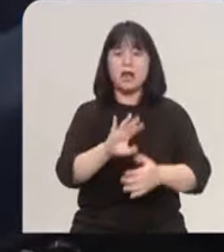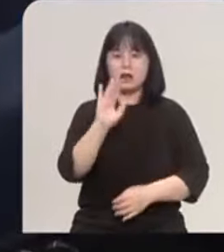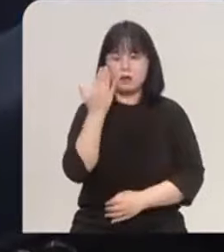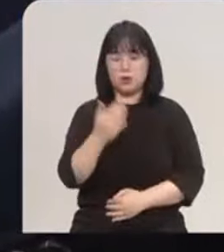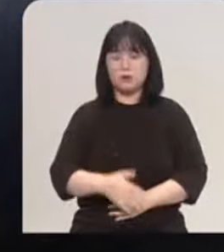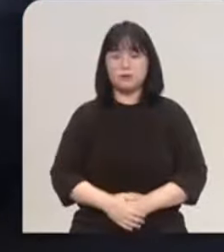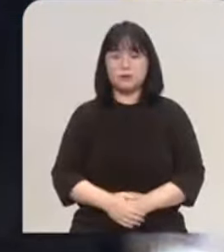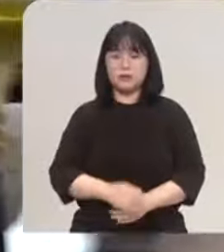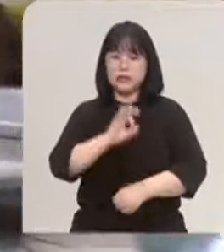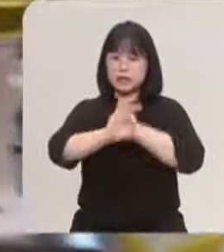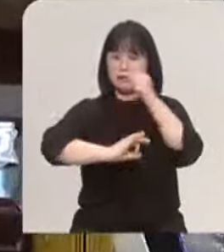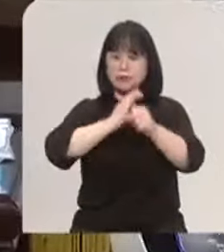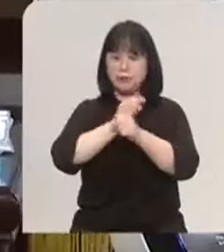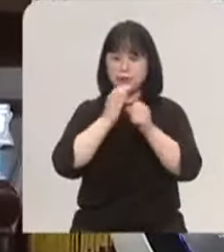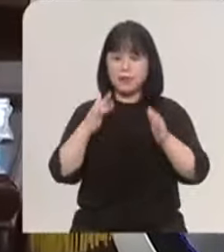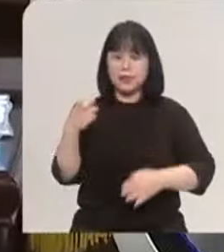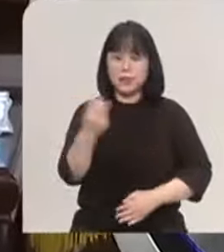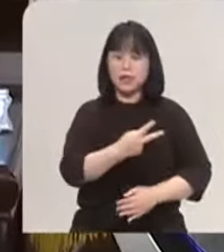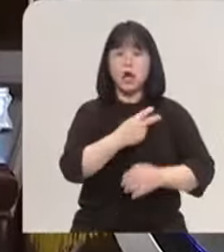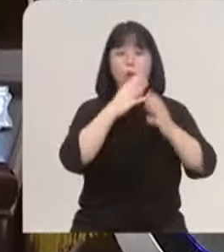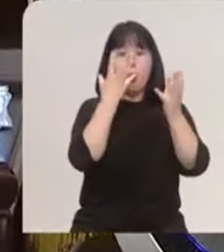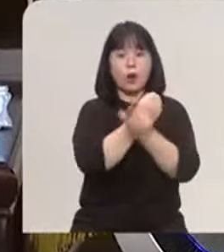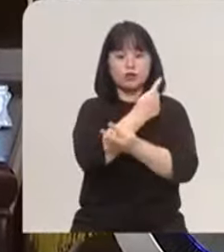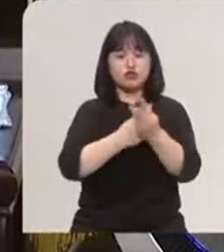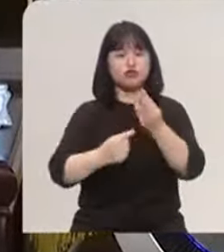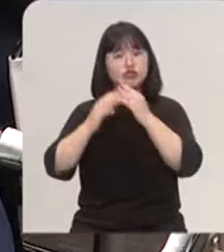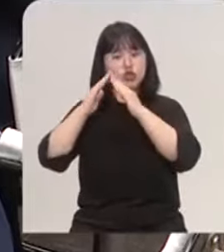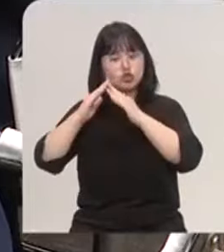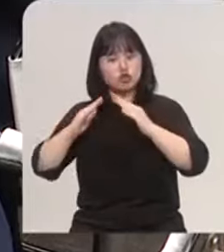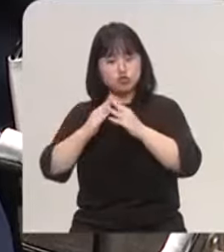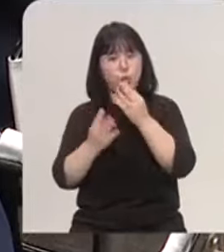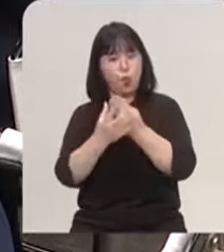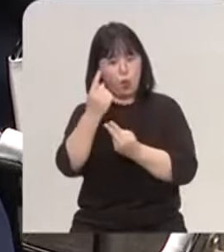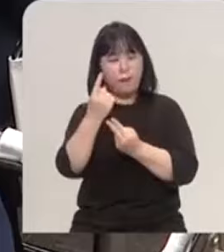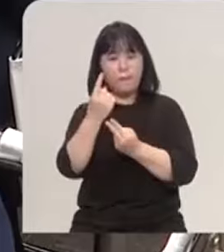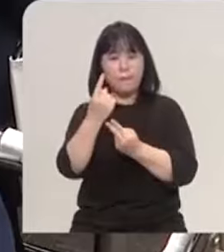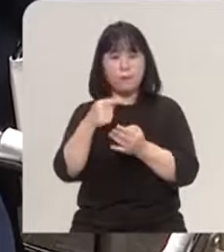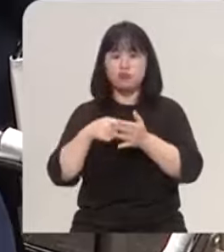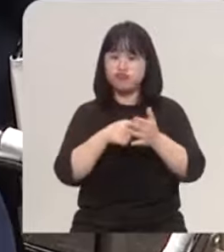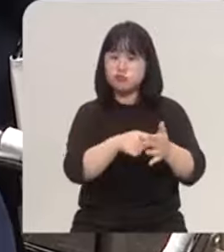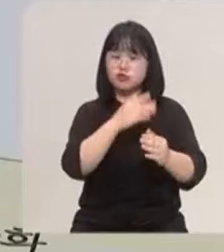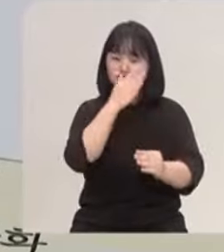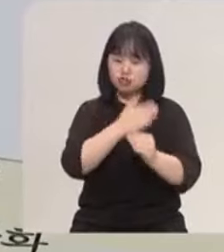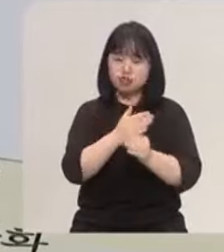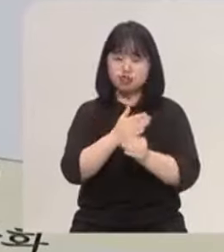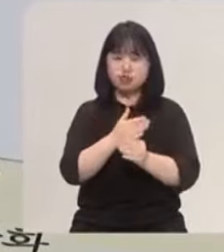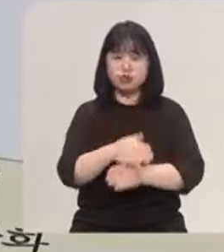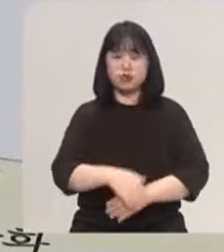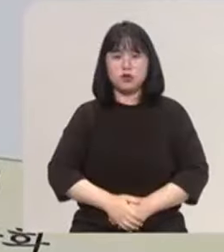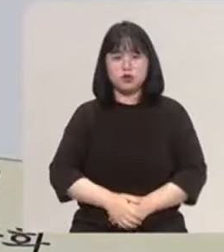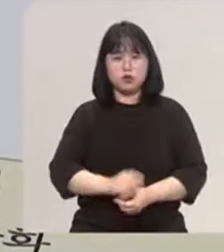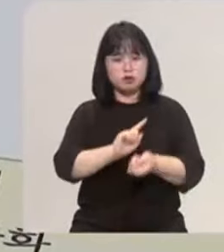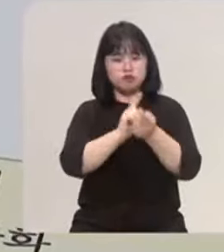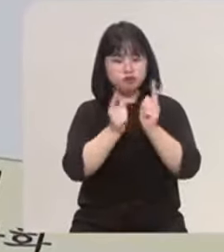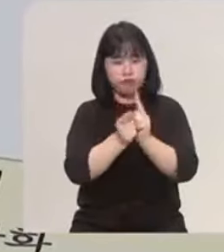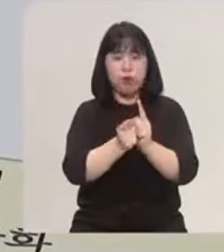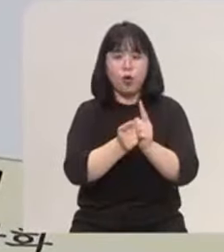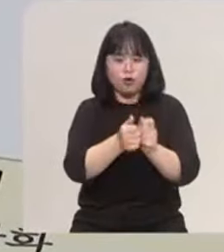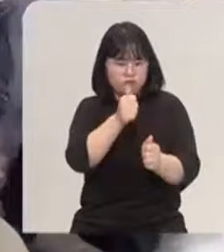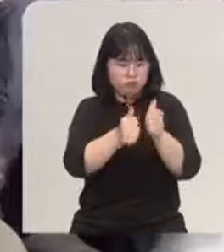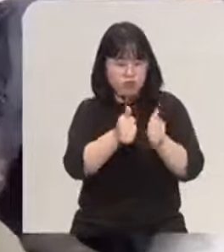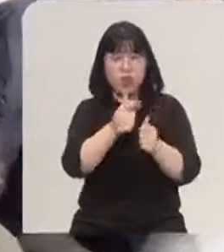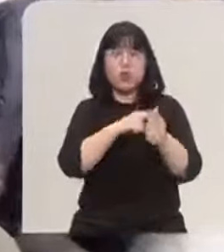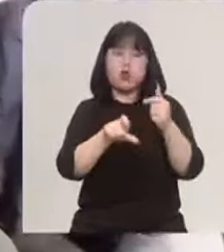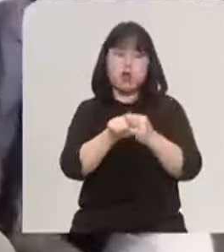10여 년 만에 다시 완주전주 통합에 나선 전북. 이른바 규모의 경제로 더 잘 살 수 있다는 청사진